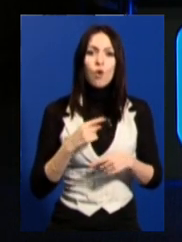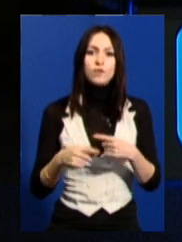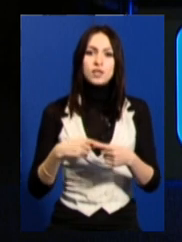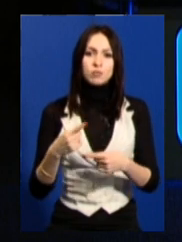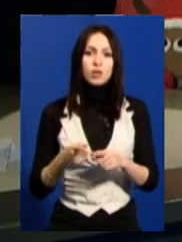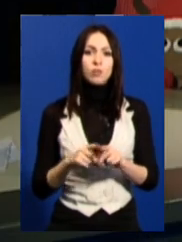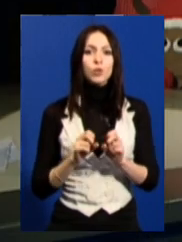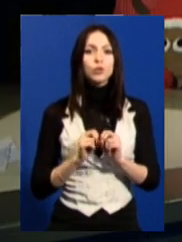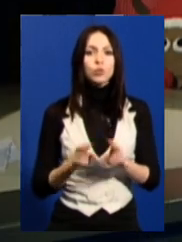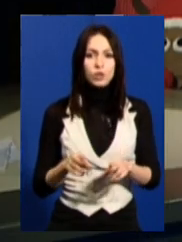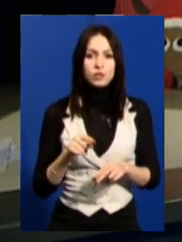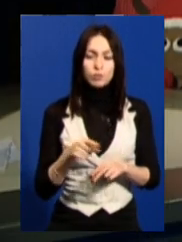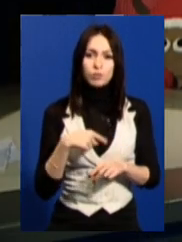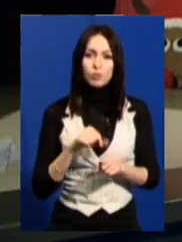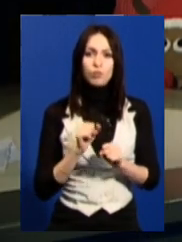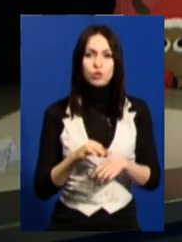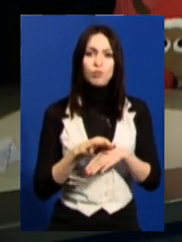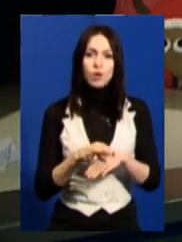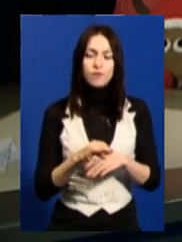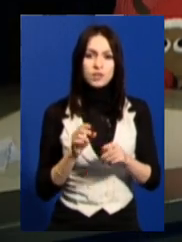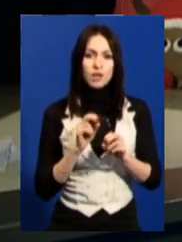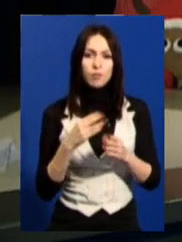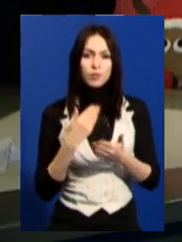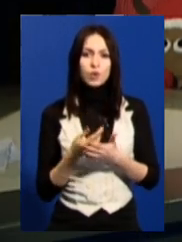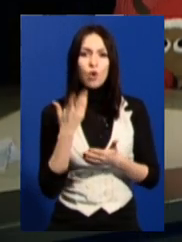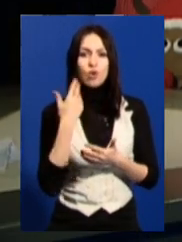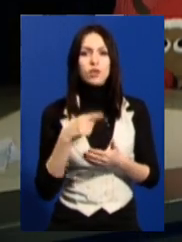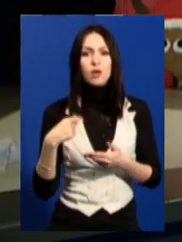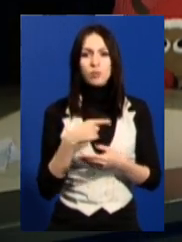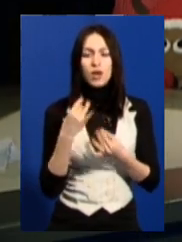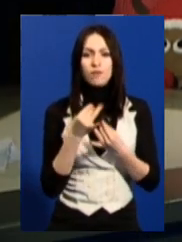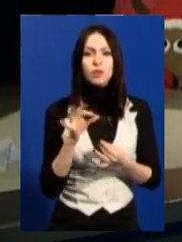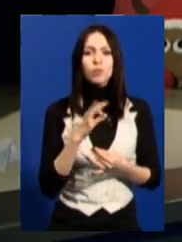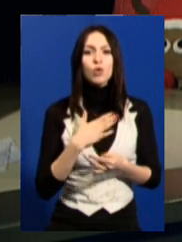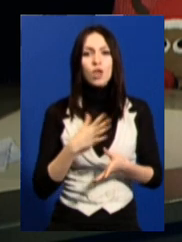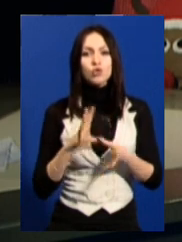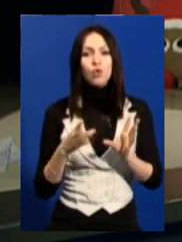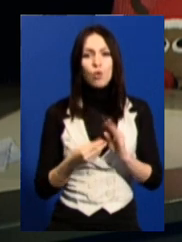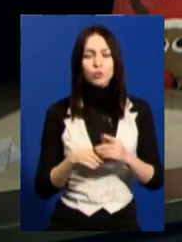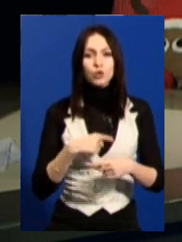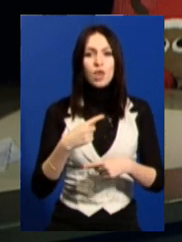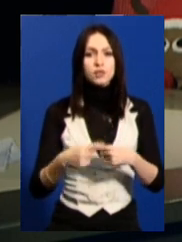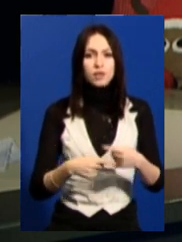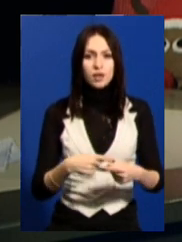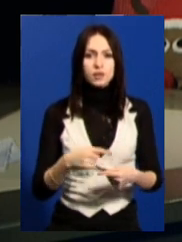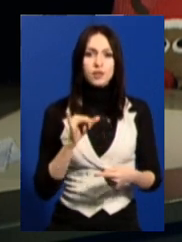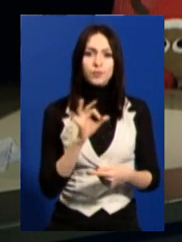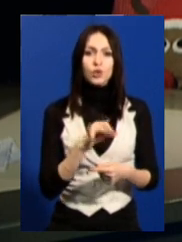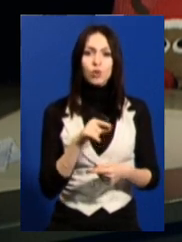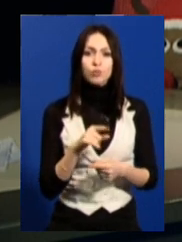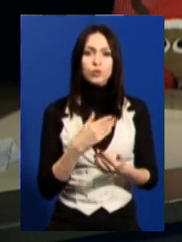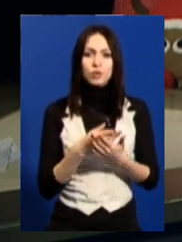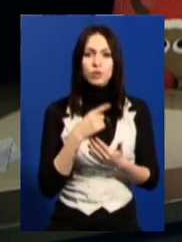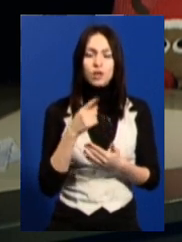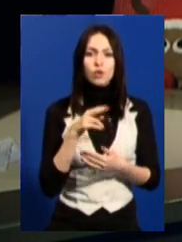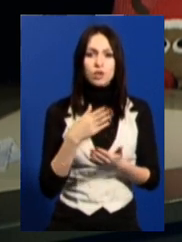І я думаю, що такі самі аналогії ми можемо провести, от коли ми говоримо про наш спільний спадок. власне, те, чого далеко ходити.